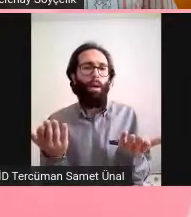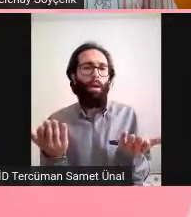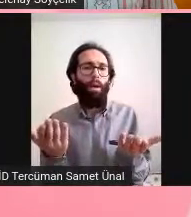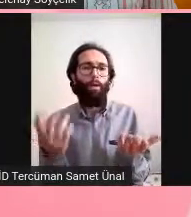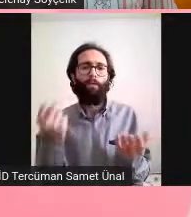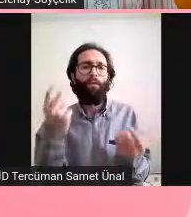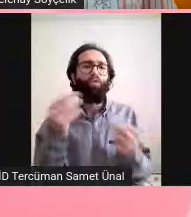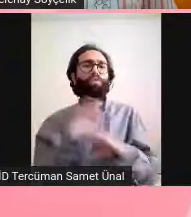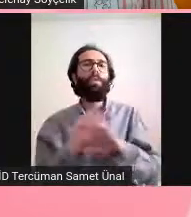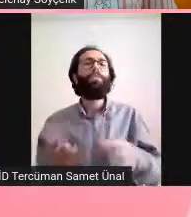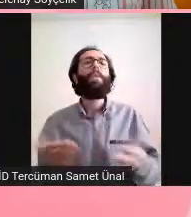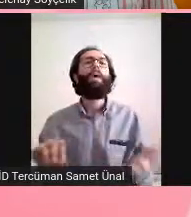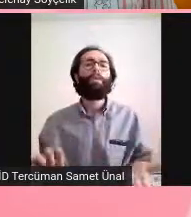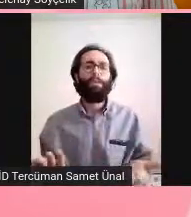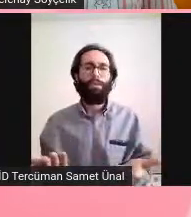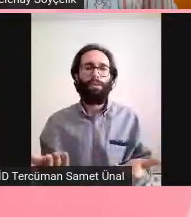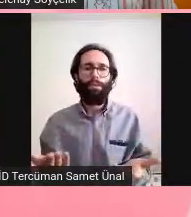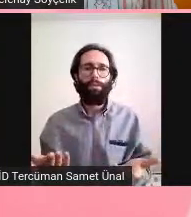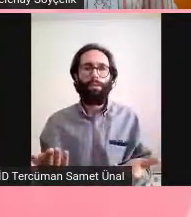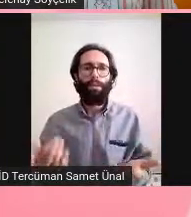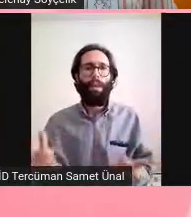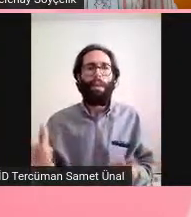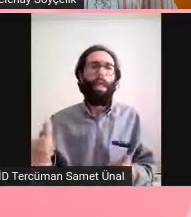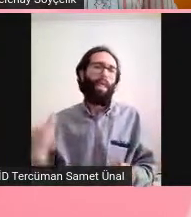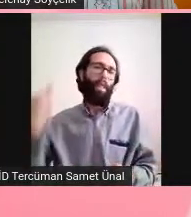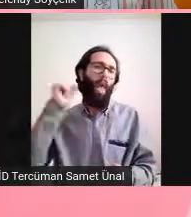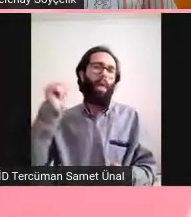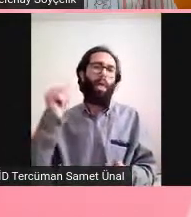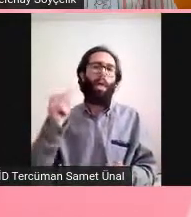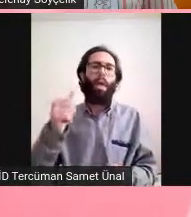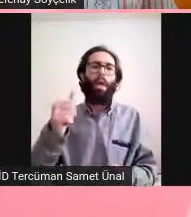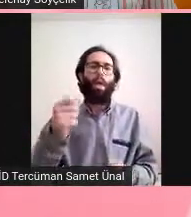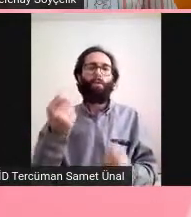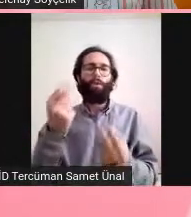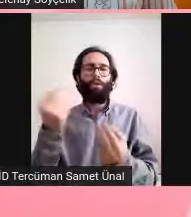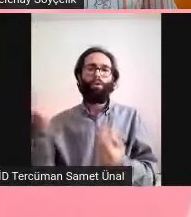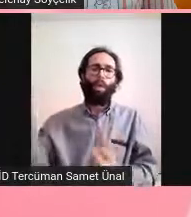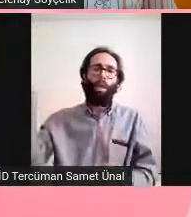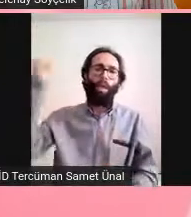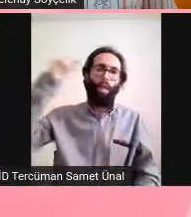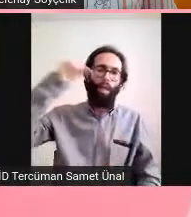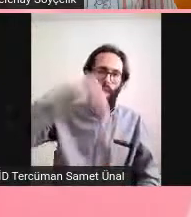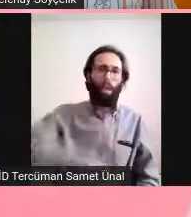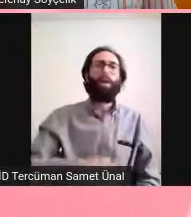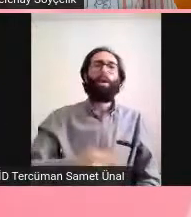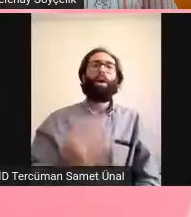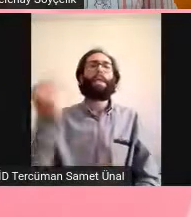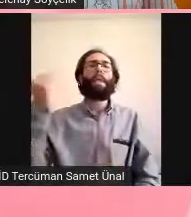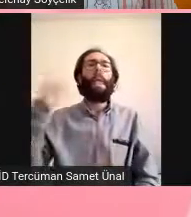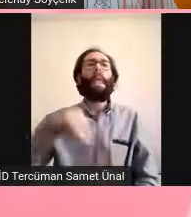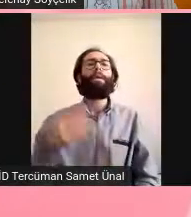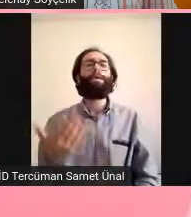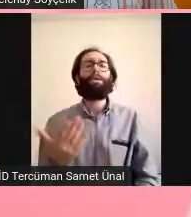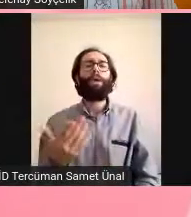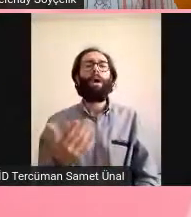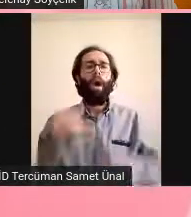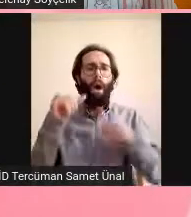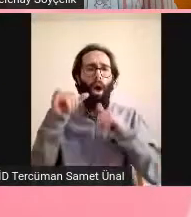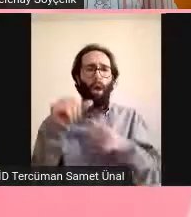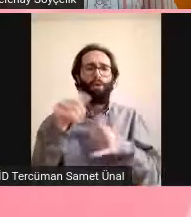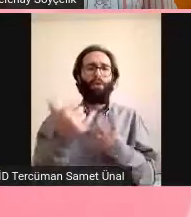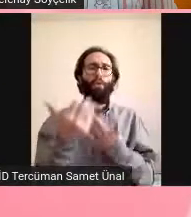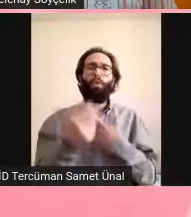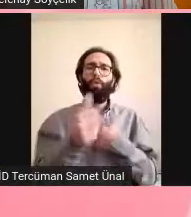Çünkü o zaman oradan tekrar yeni mutantlar yayılıp duracak. bu su çiçeğinde falan olduğu gibi